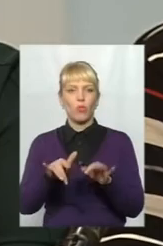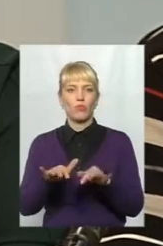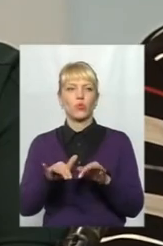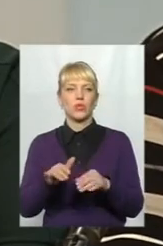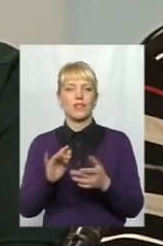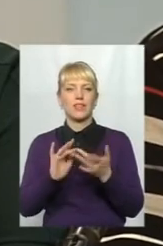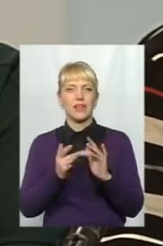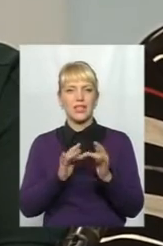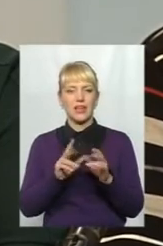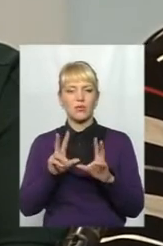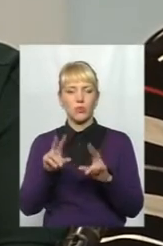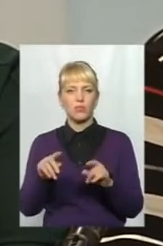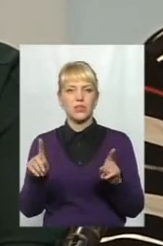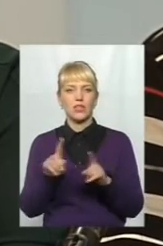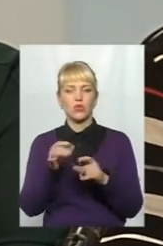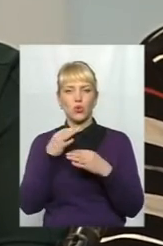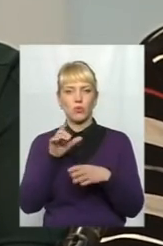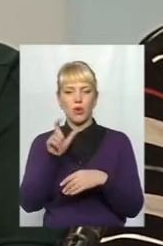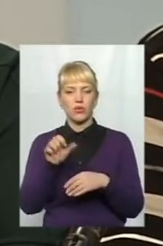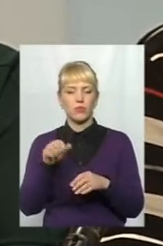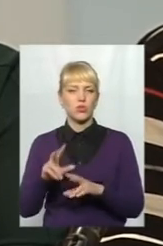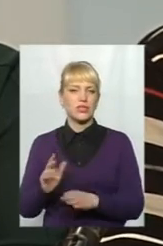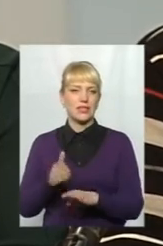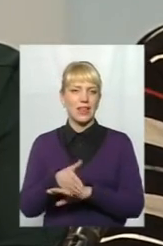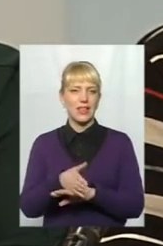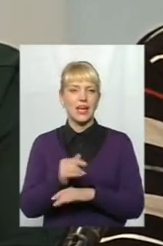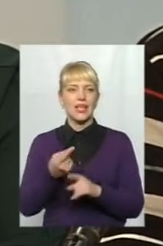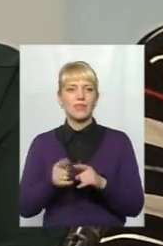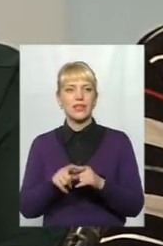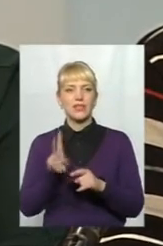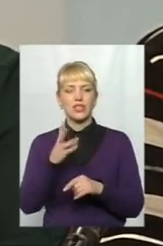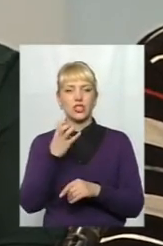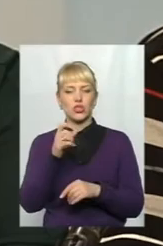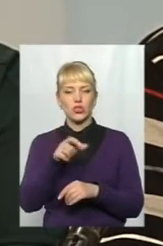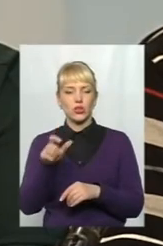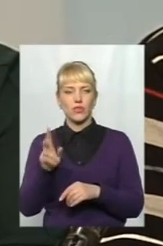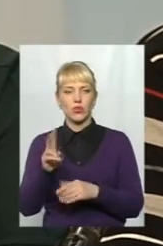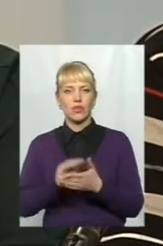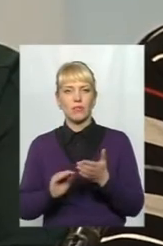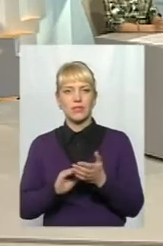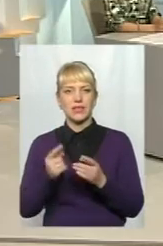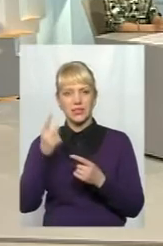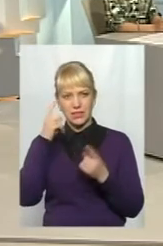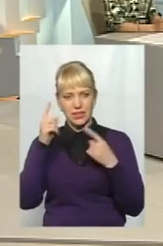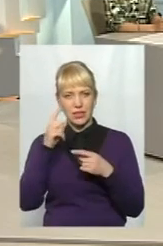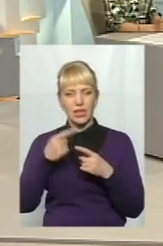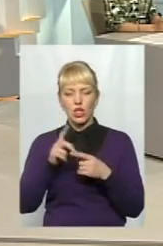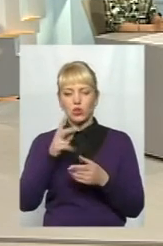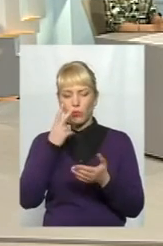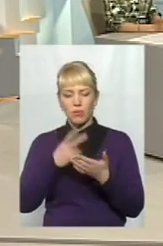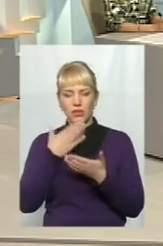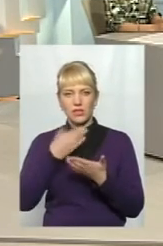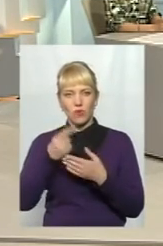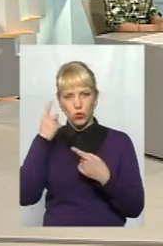інтернеті, пообіцяли, що люба людина може зайти і з тих особливо 400 чоловік, які написали ці ідеї, побачити свою ідею. вона не